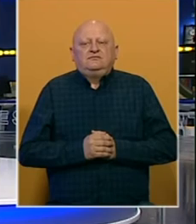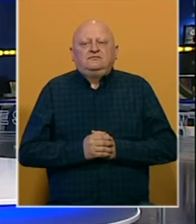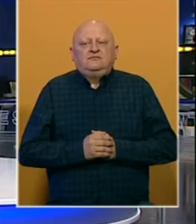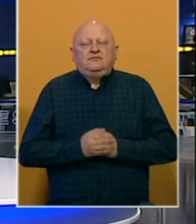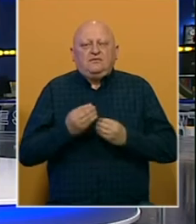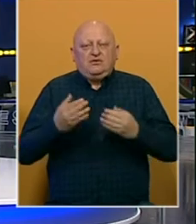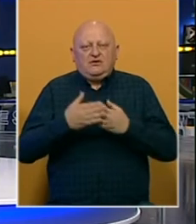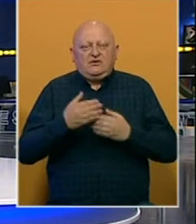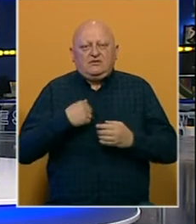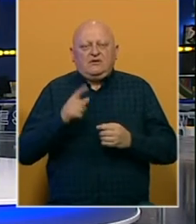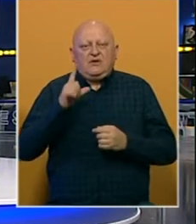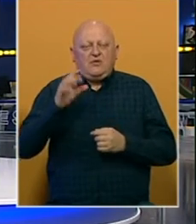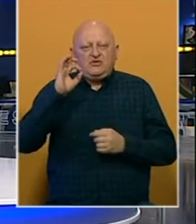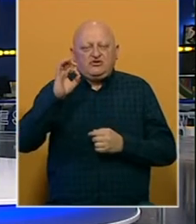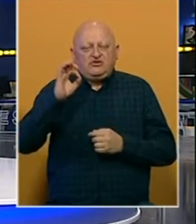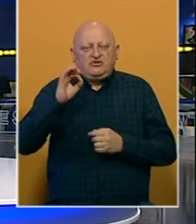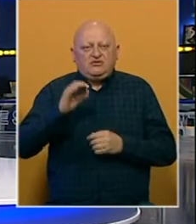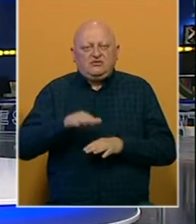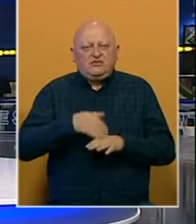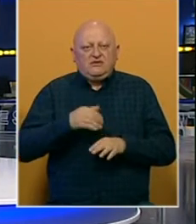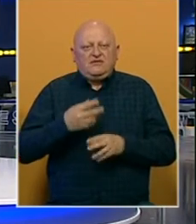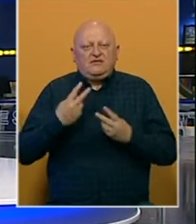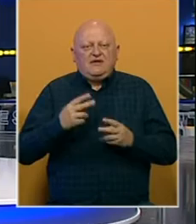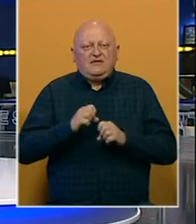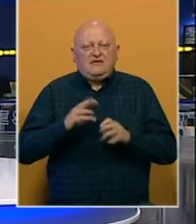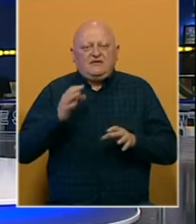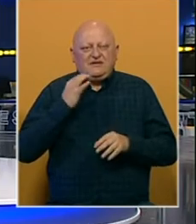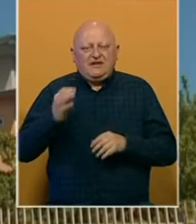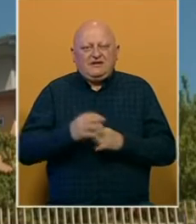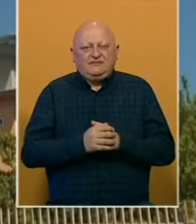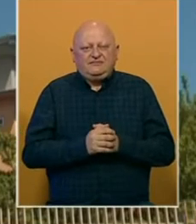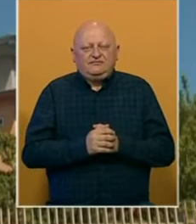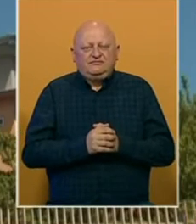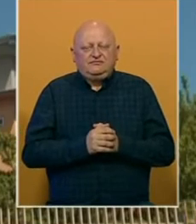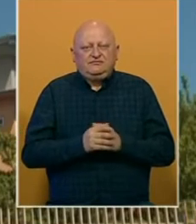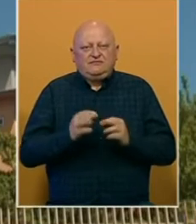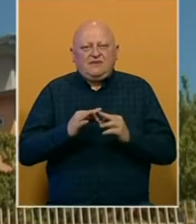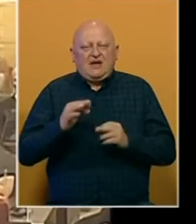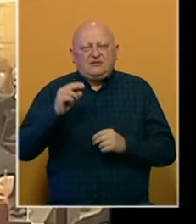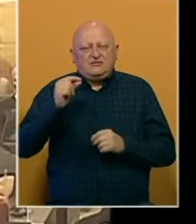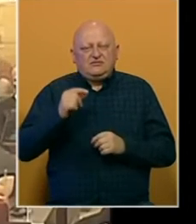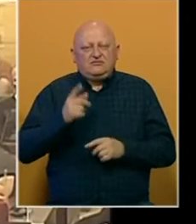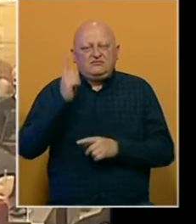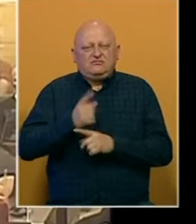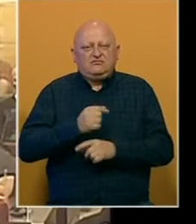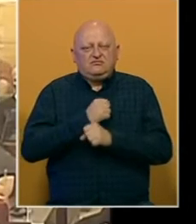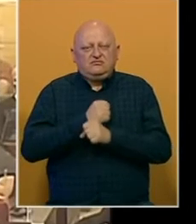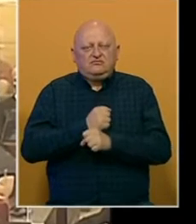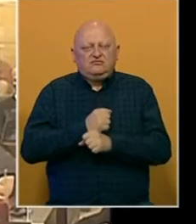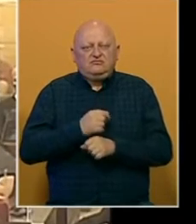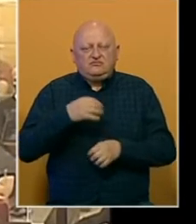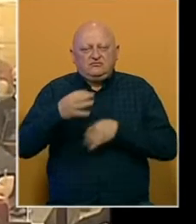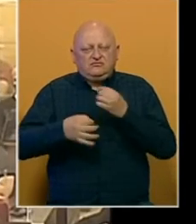Dobro večer, ja sam Larisa Omerčić, na početku najvažnije vijest. Alisi Ramić određen pritvor u